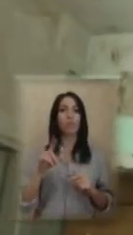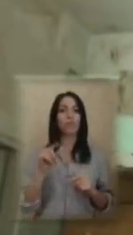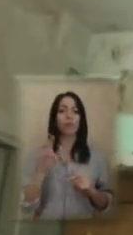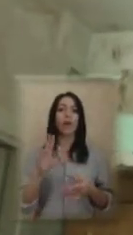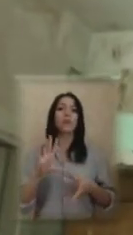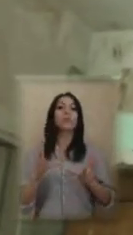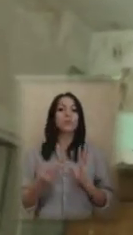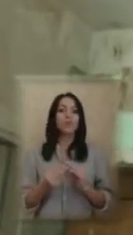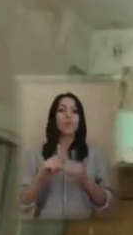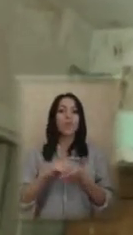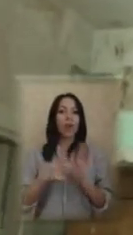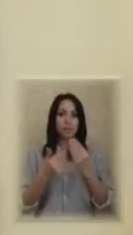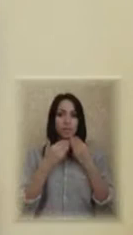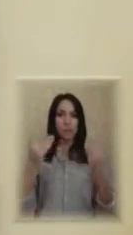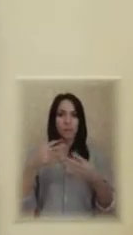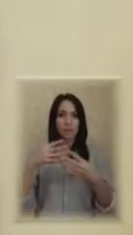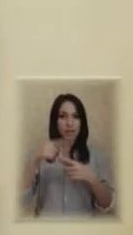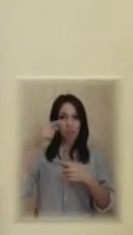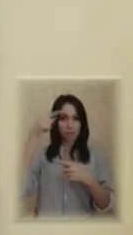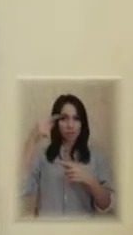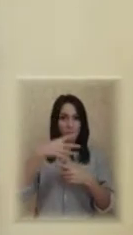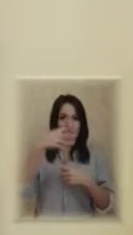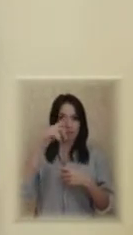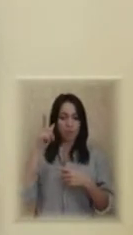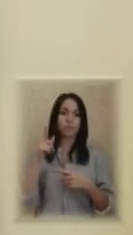на останньому поверсі позаливало. У п'ятницю,